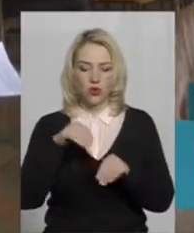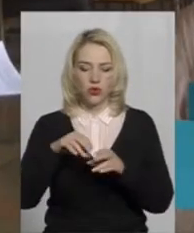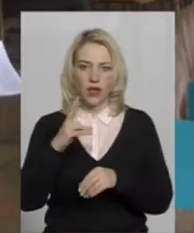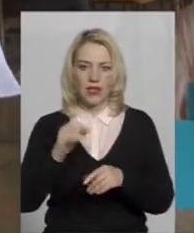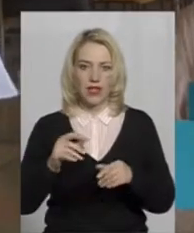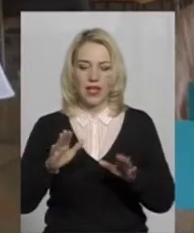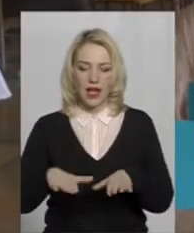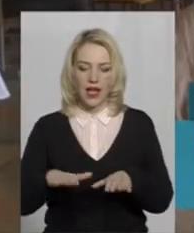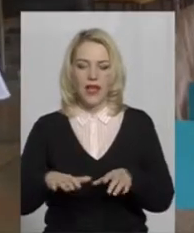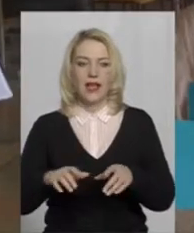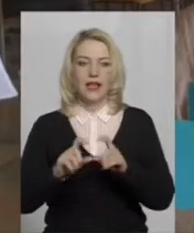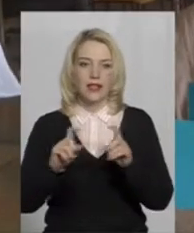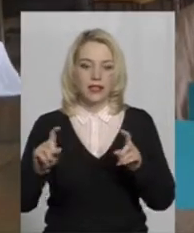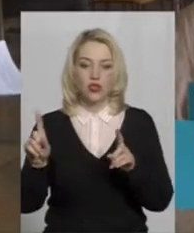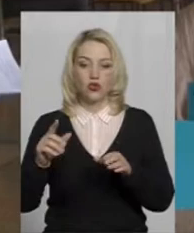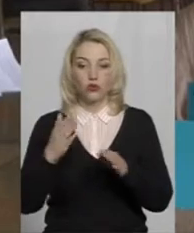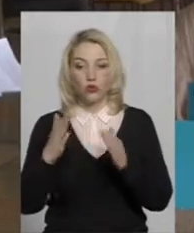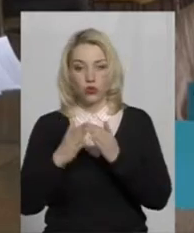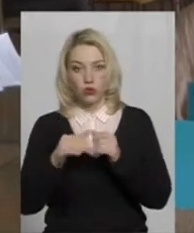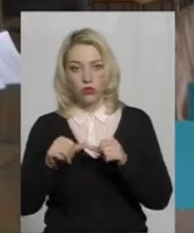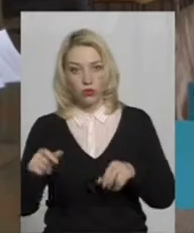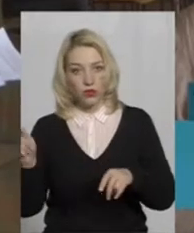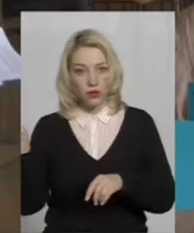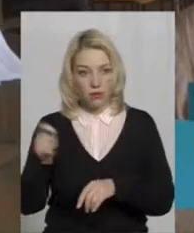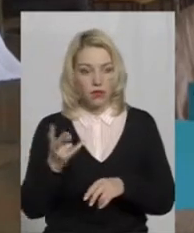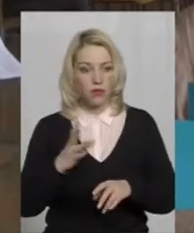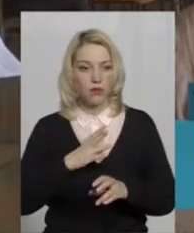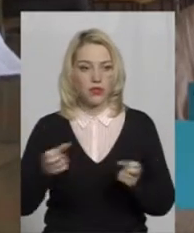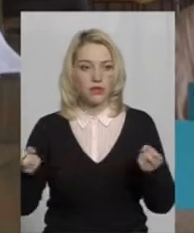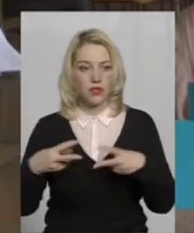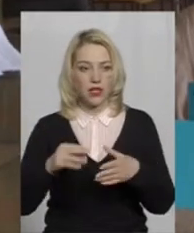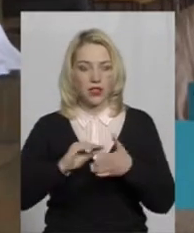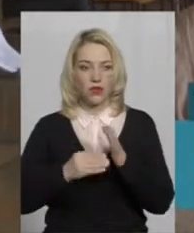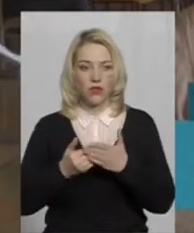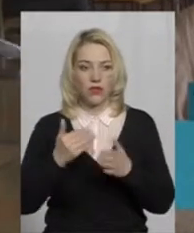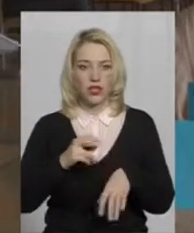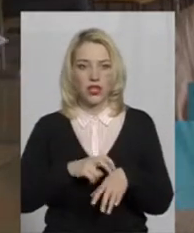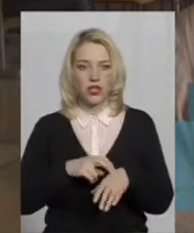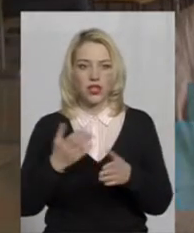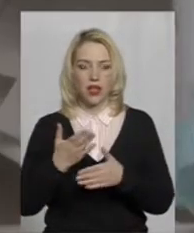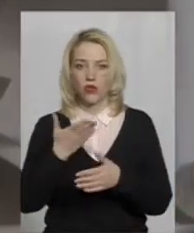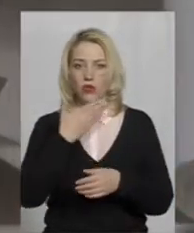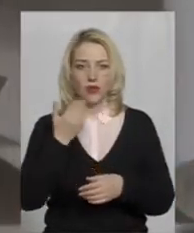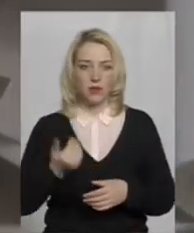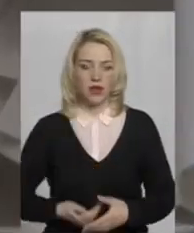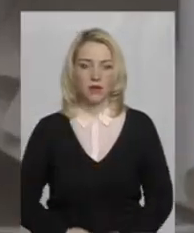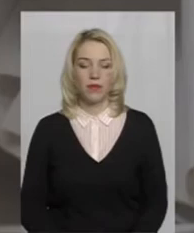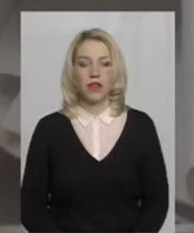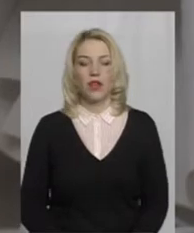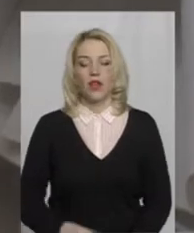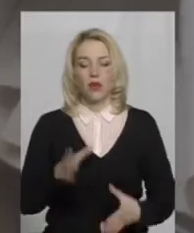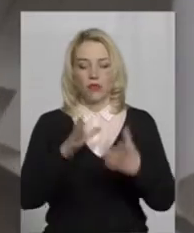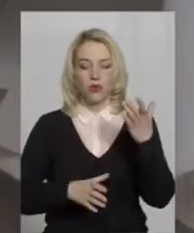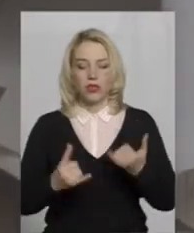для того, щоб до нього приїхала комісія додому, потрібна була спеціальна довідка від лікаря, якої він не має. Бюлетені для